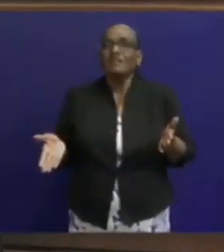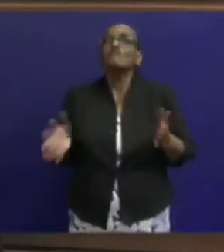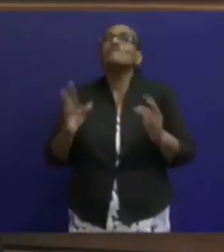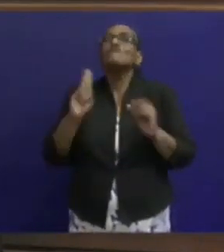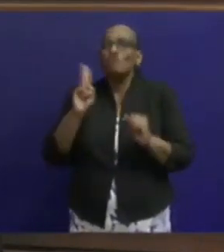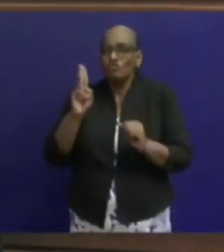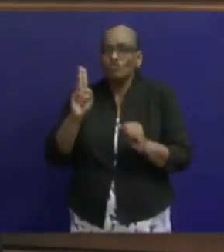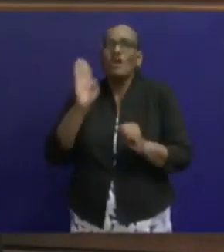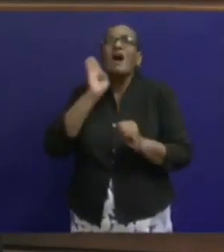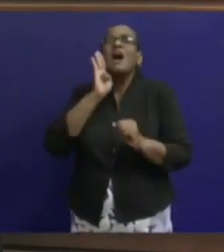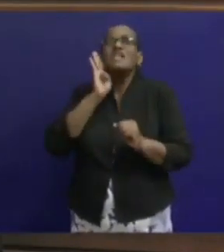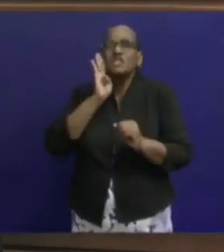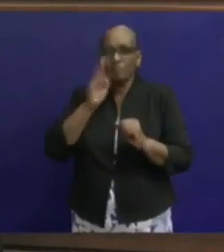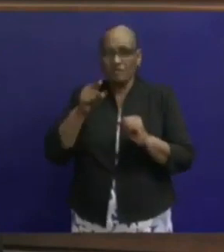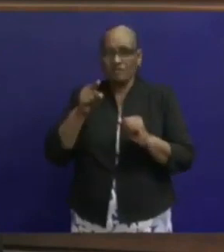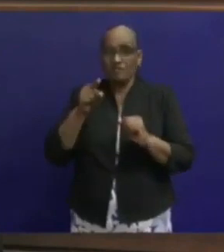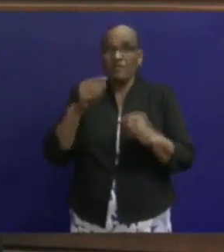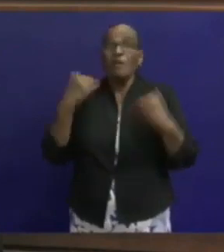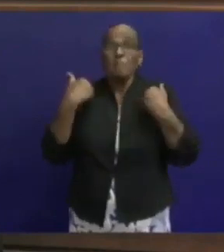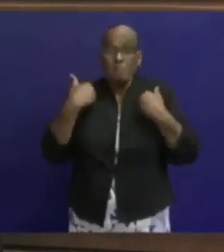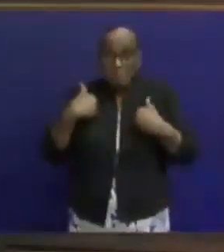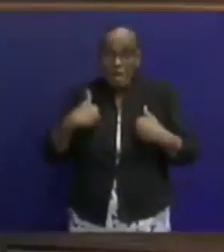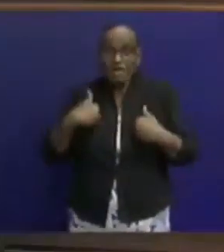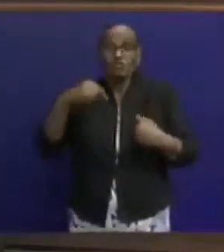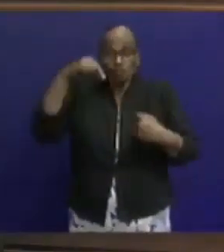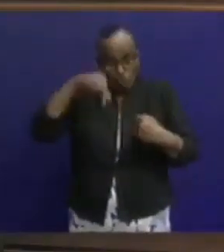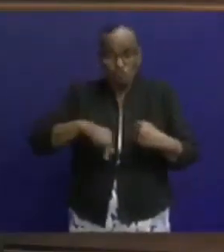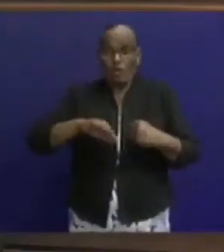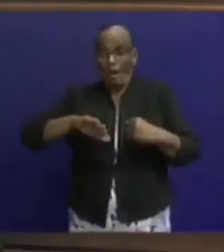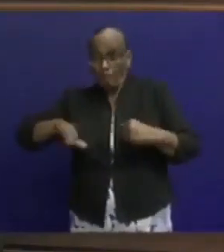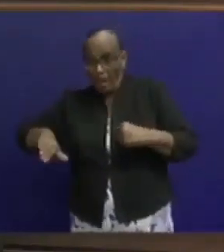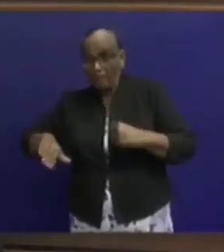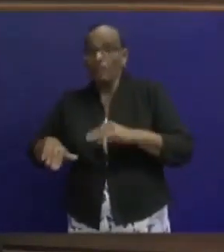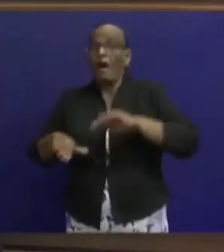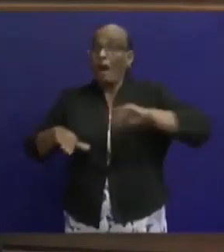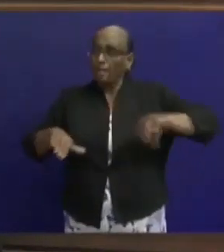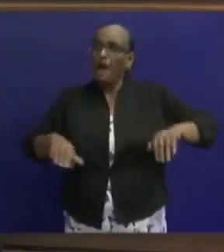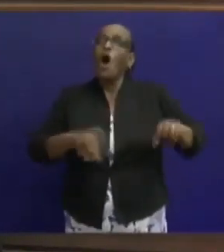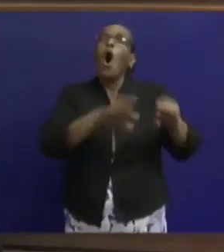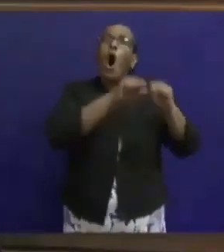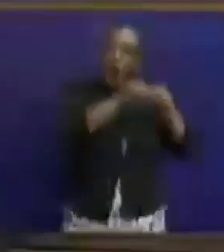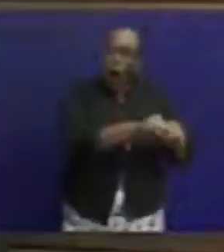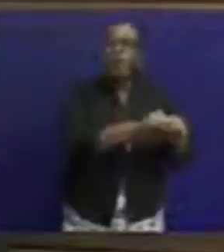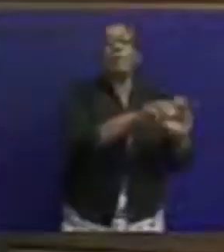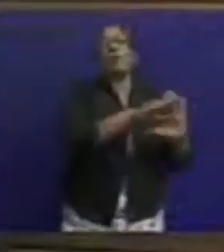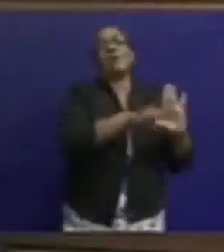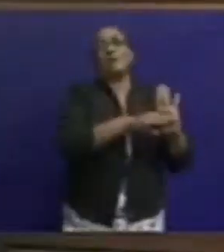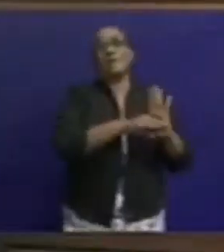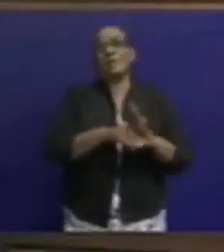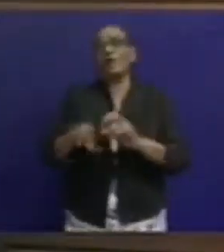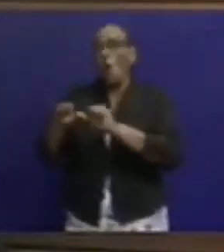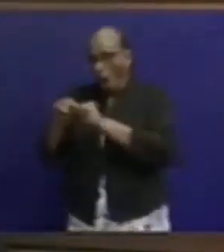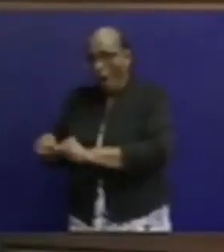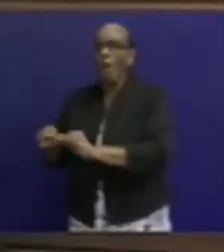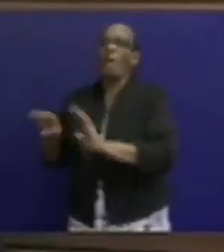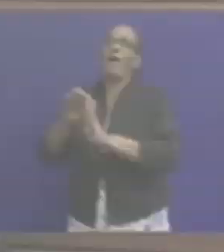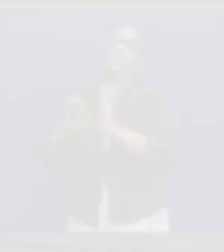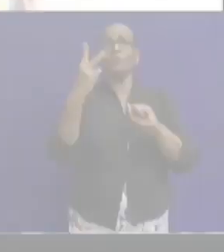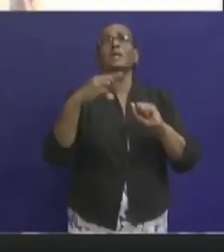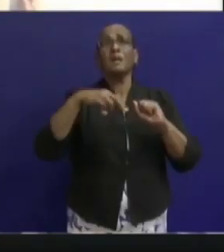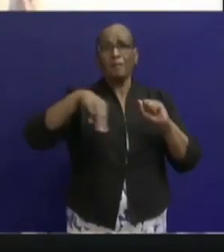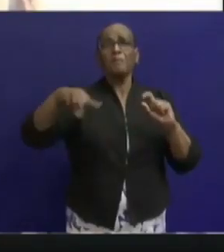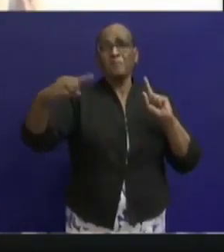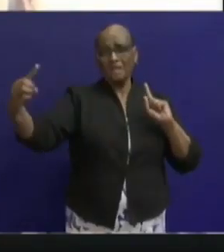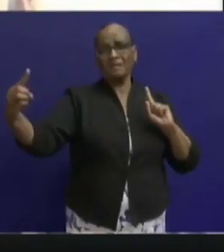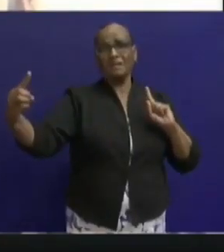een beroep. Op de mensen die nu in quarantaine zijn, houdt zich aan de regels die gesteld zijn.